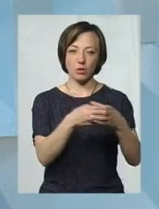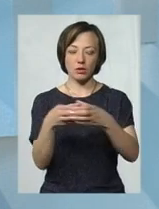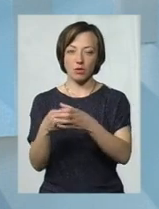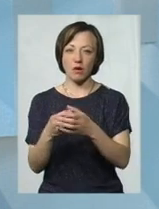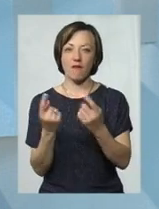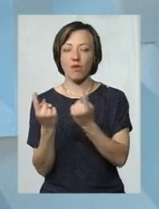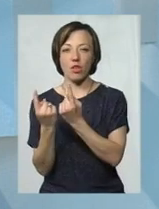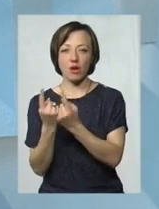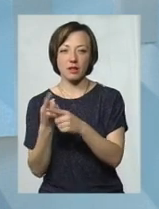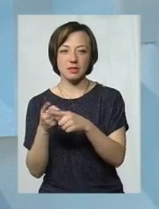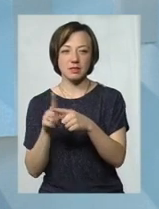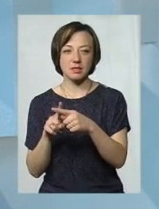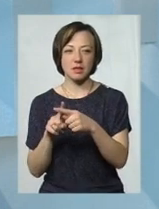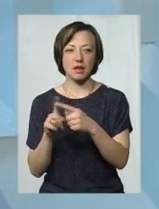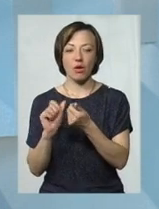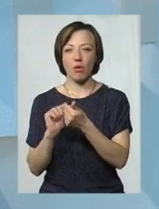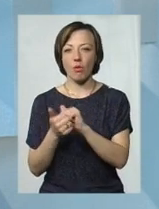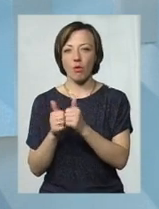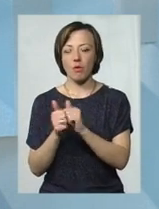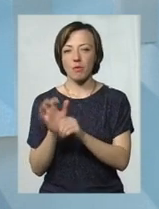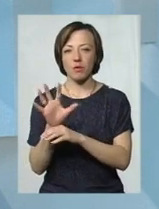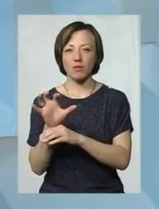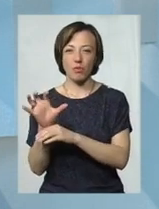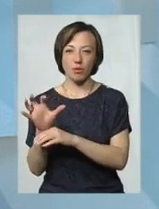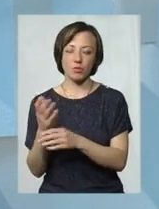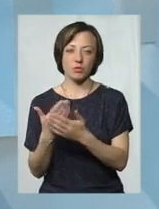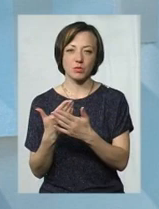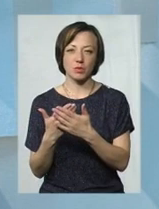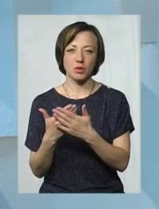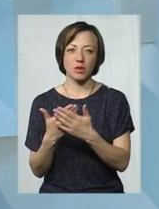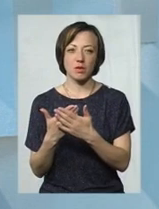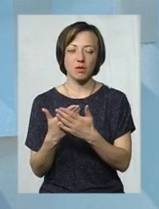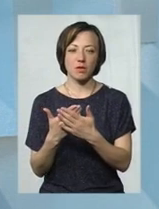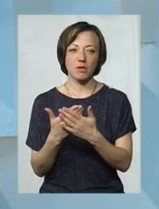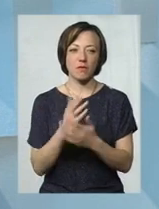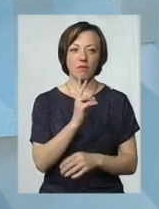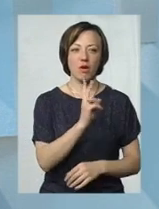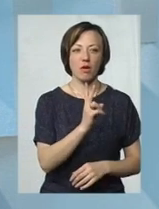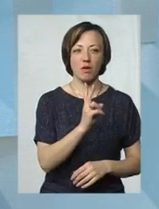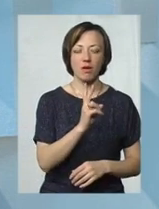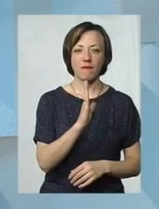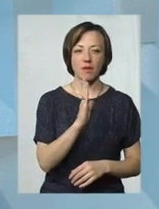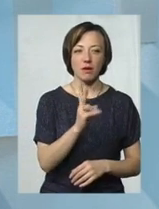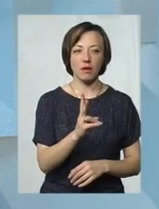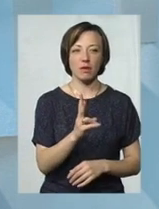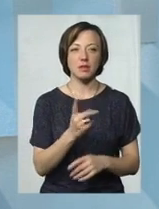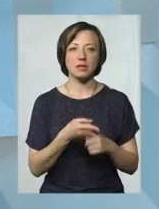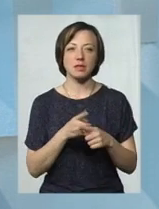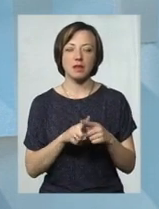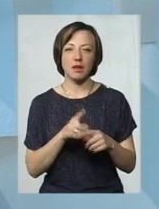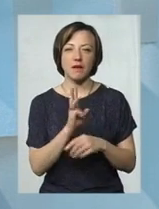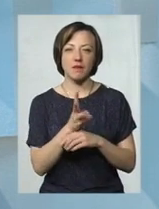Однокласниках це обмін якимись фотографіями, то ВКонтакті там відео,